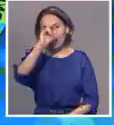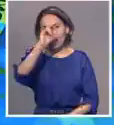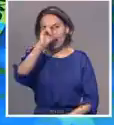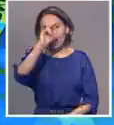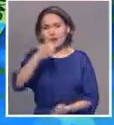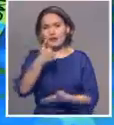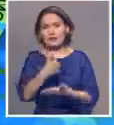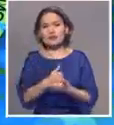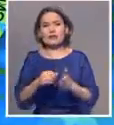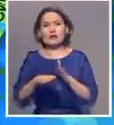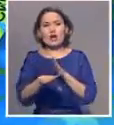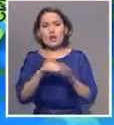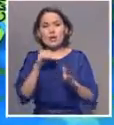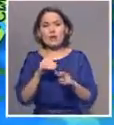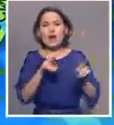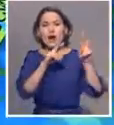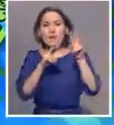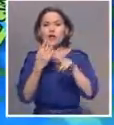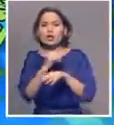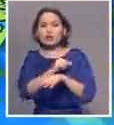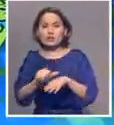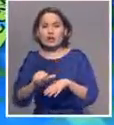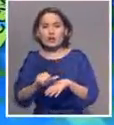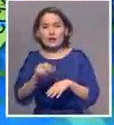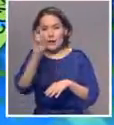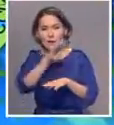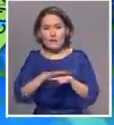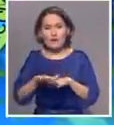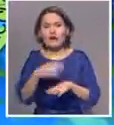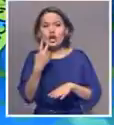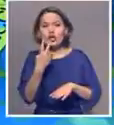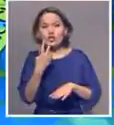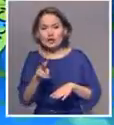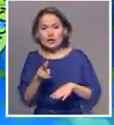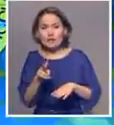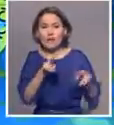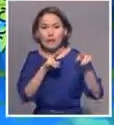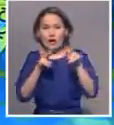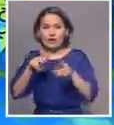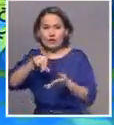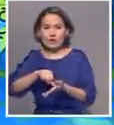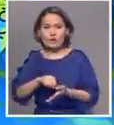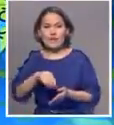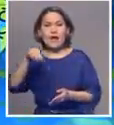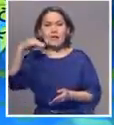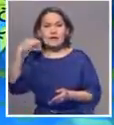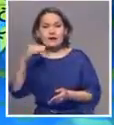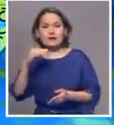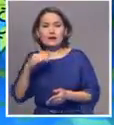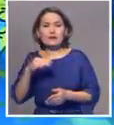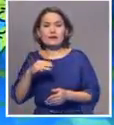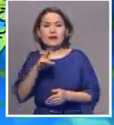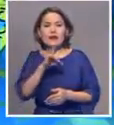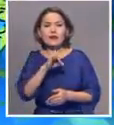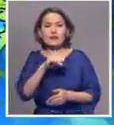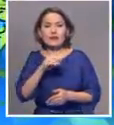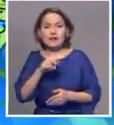Кезектен тұс президент сайлауын байқауға шет мемлекеттерден жиырмадан аса өтніш түскен. Олардың қатарында Тажықстан, Эстония, Нидерланды, Грузия сияқты